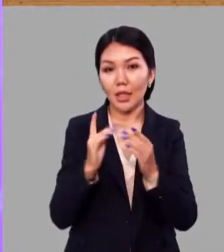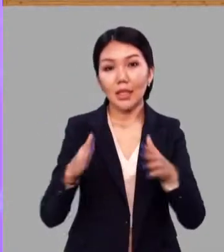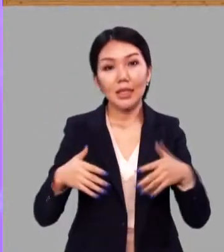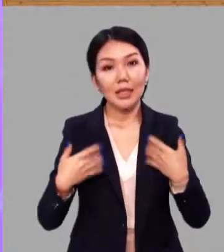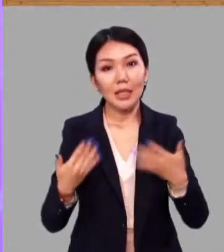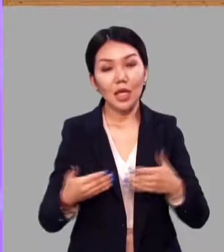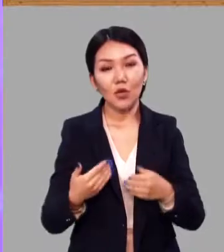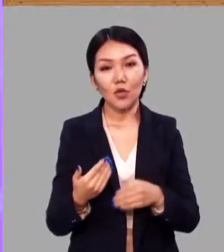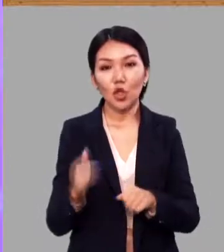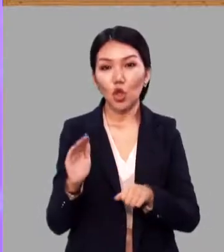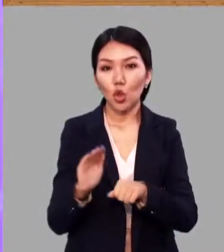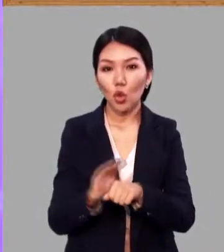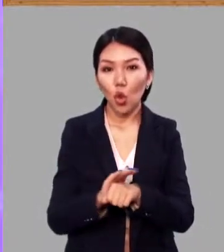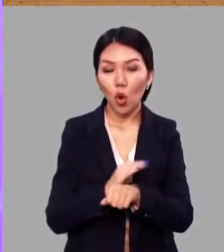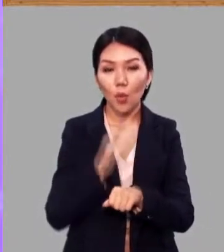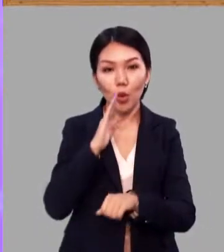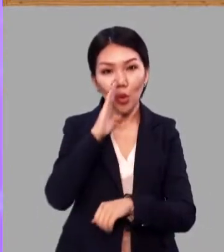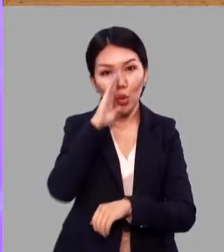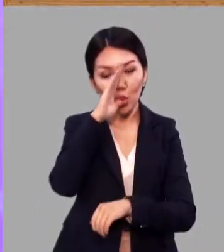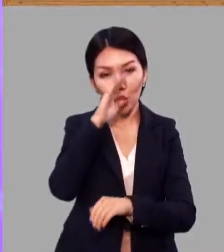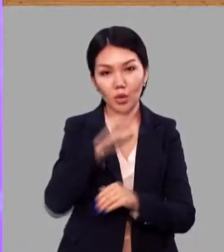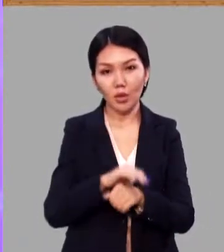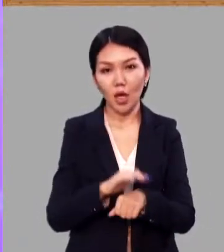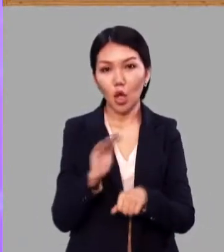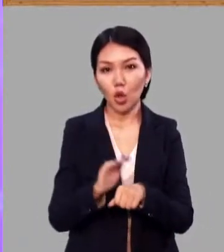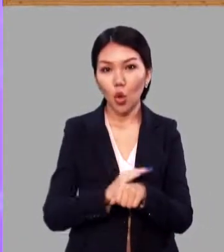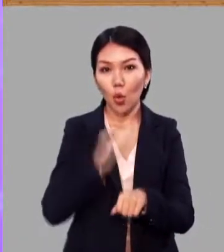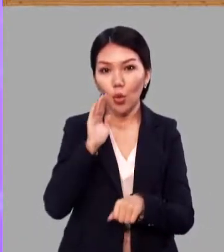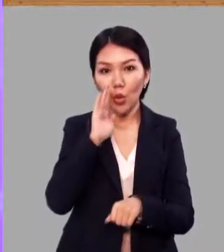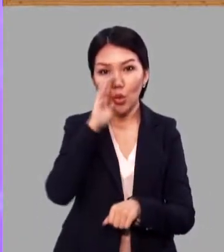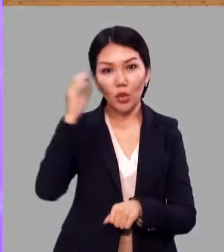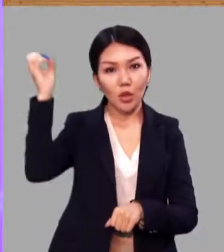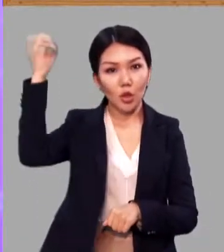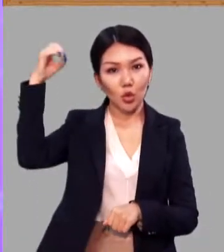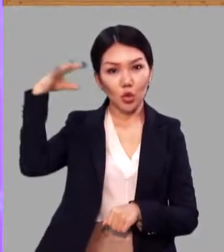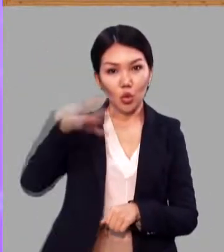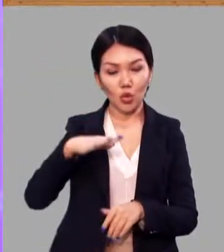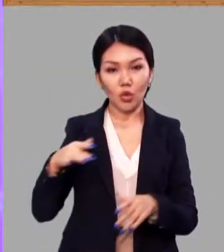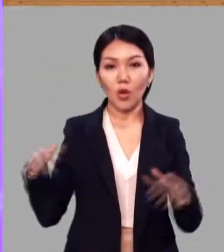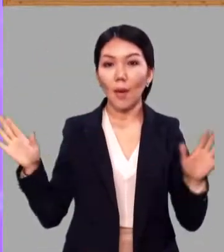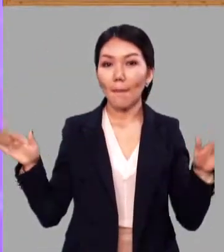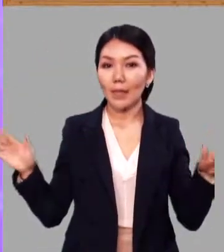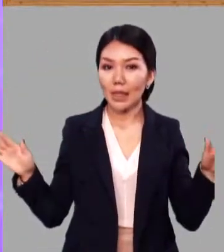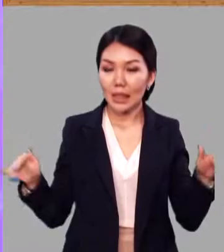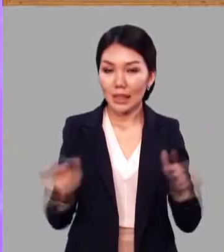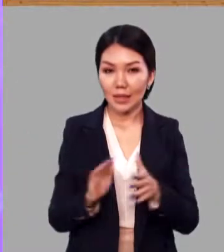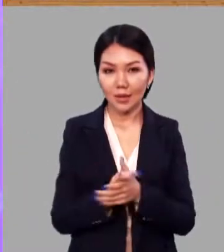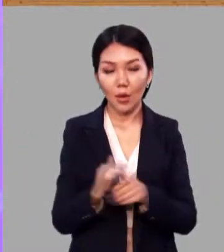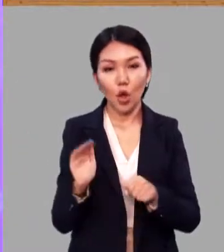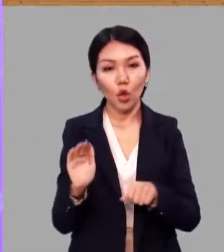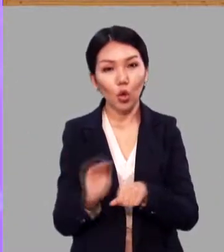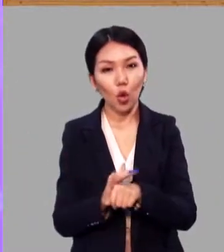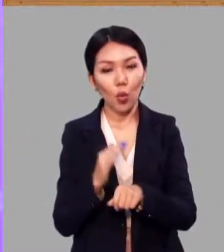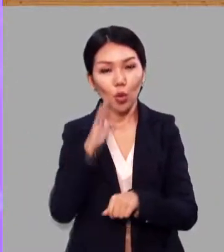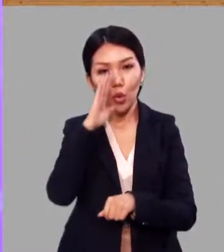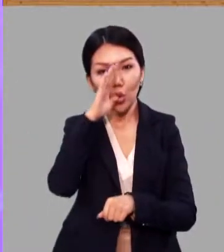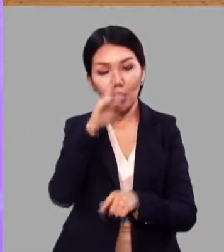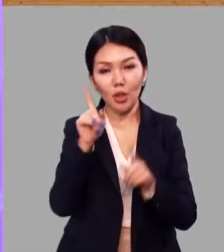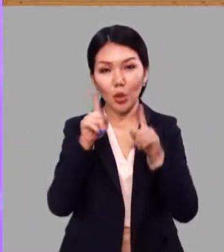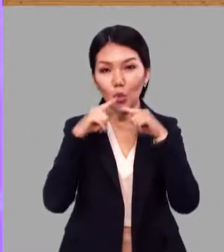Доброе утро! Доброе утро солнцу и птицам. Доброе утро